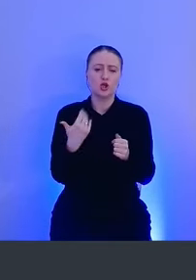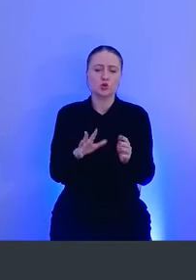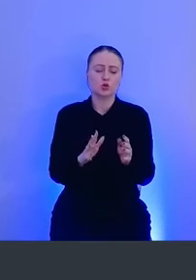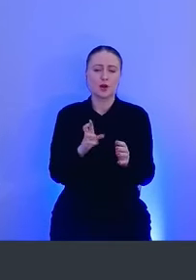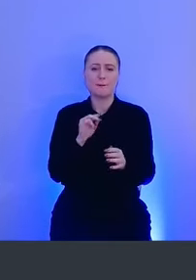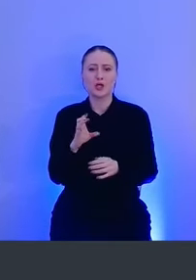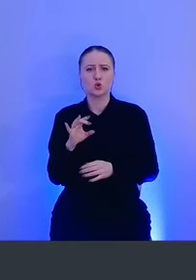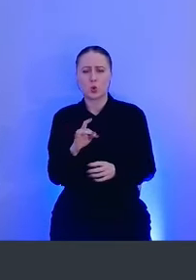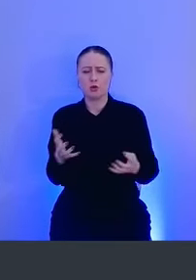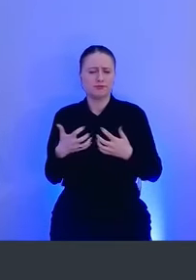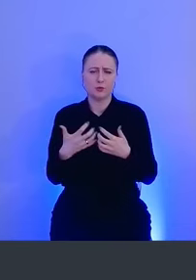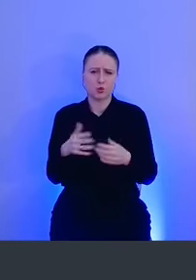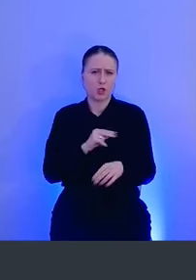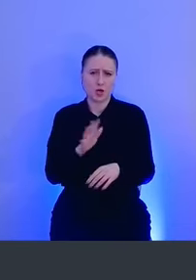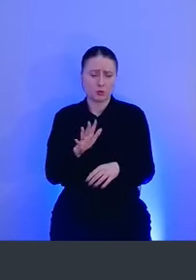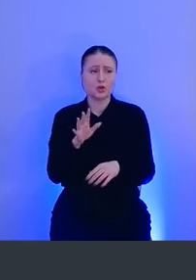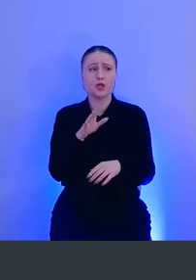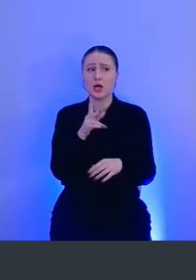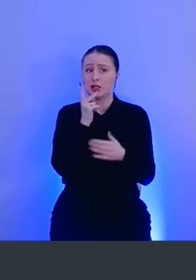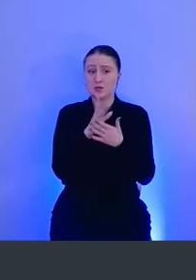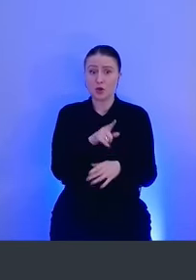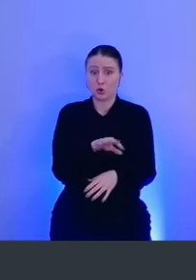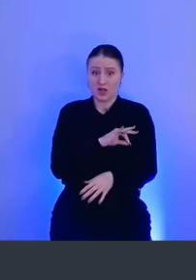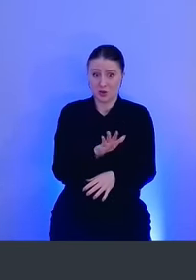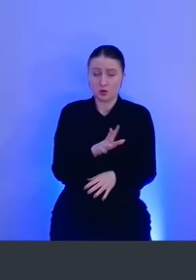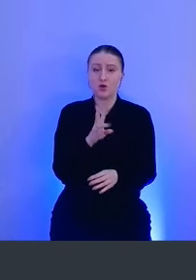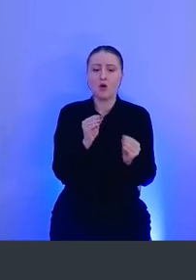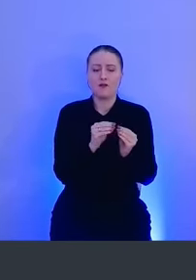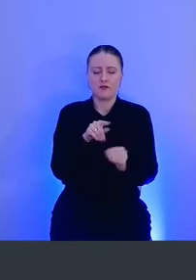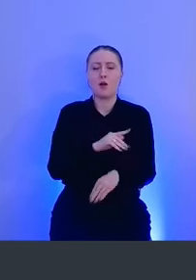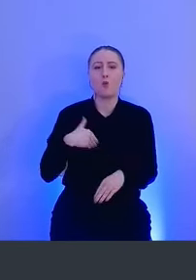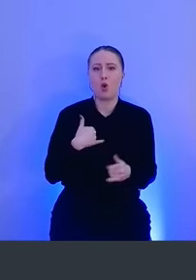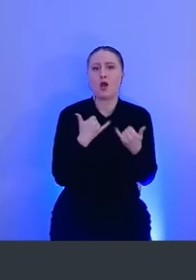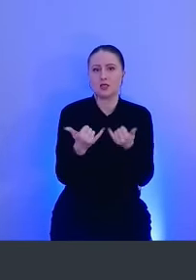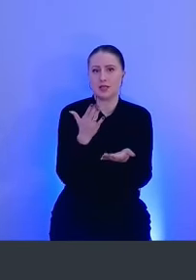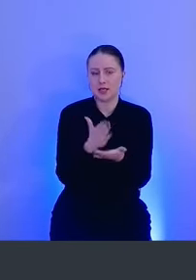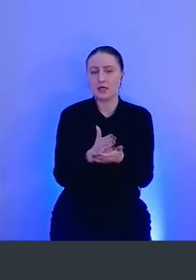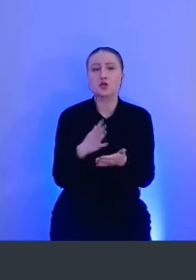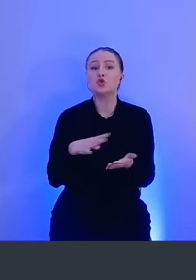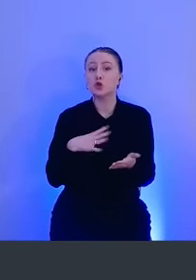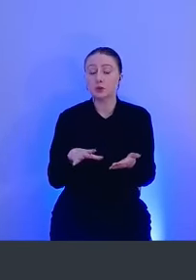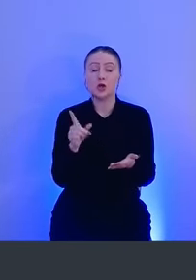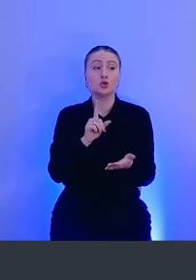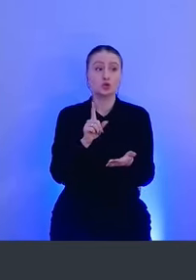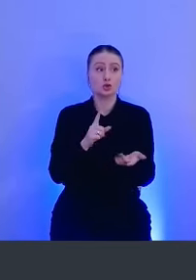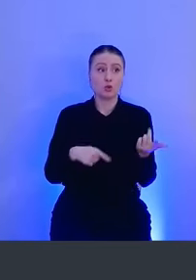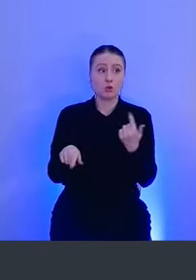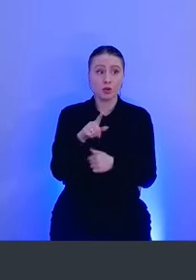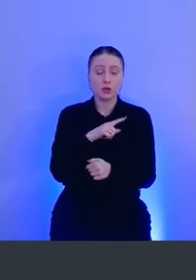версией Big Sur. Но, несмотря на то, что она не используется, она все еще нам может быть полезна. А именно для того, чтобы